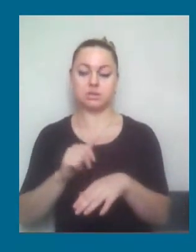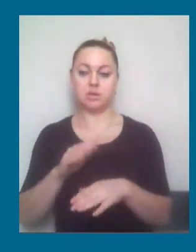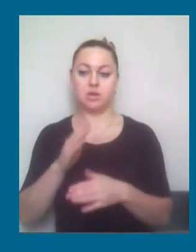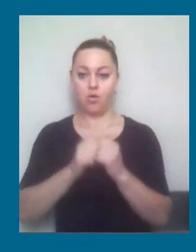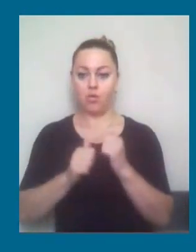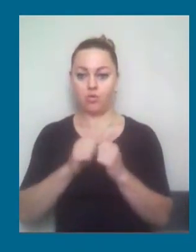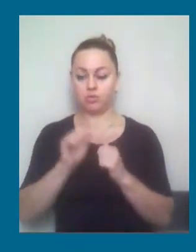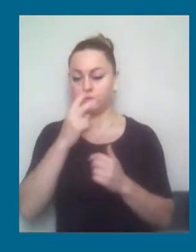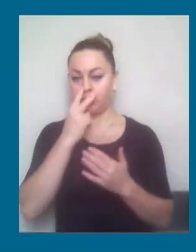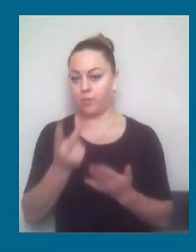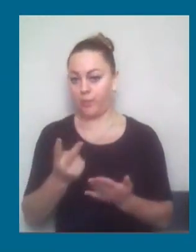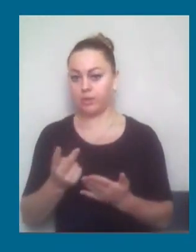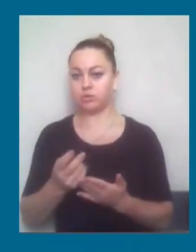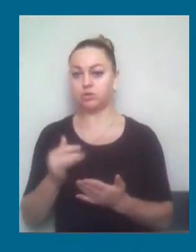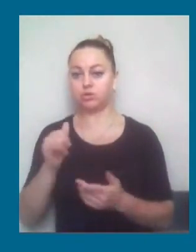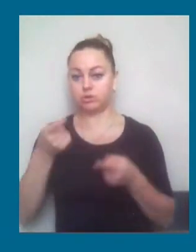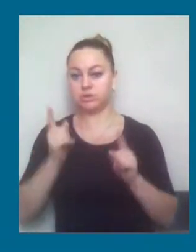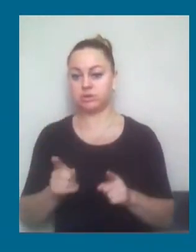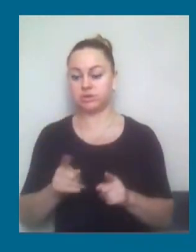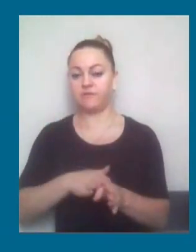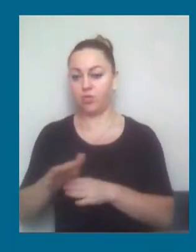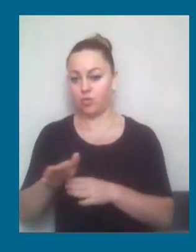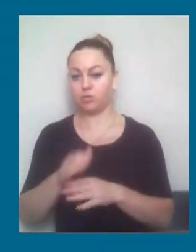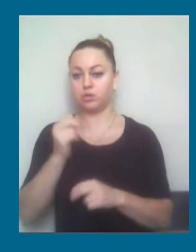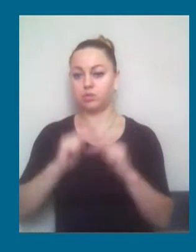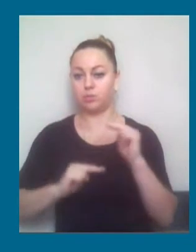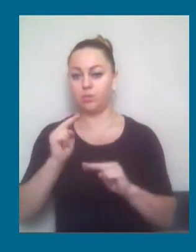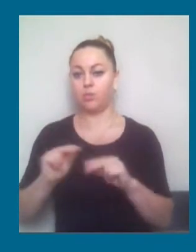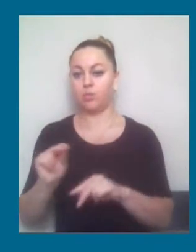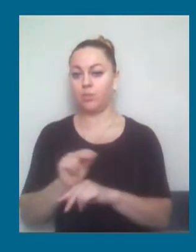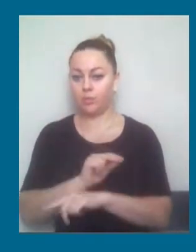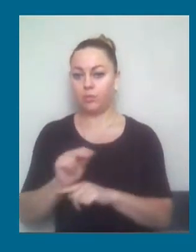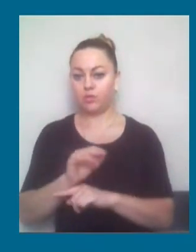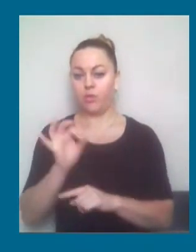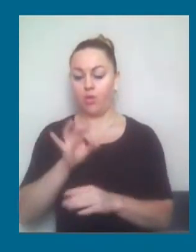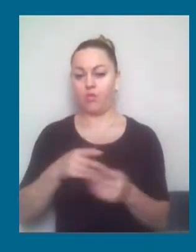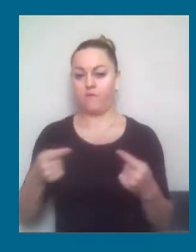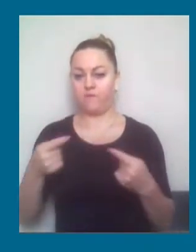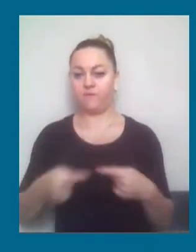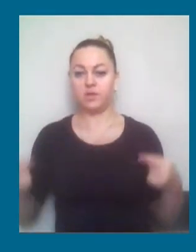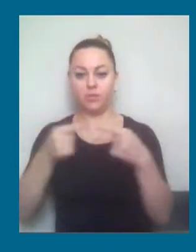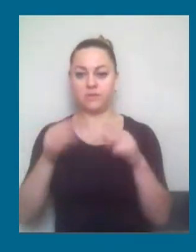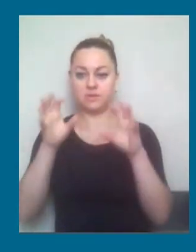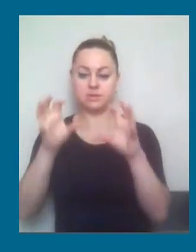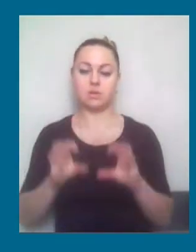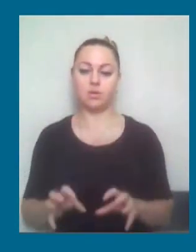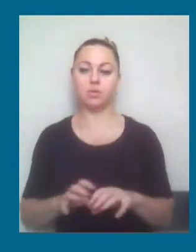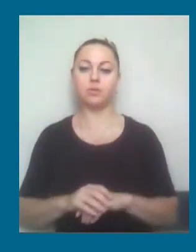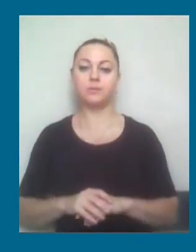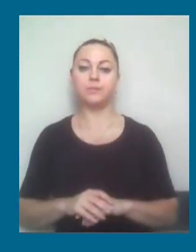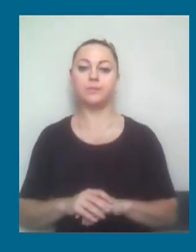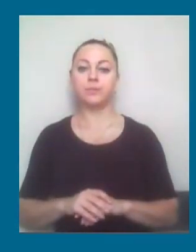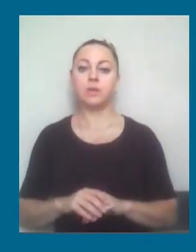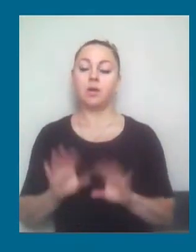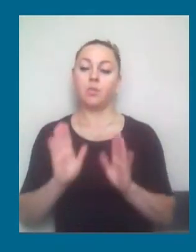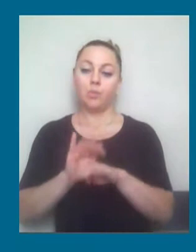що здійснюється будівництво відповідно до норм чинного законодавства. Пане Олегу, і скажіть, будь ласка, поясніть, що зараз